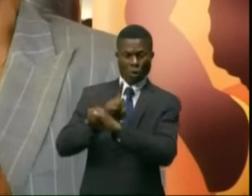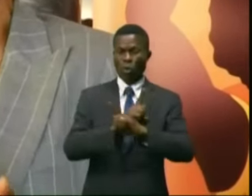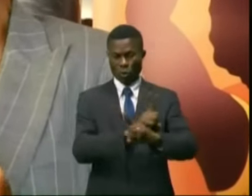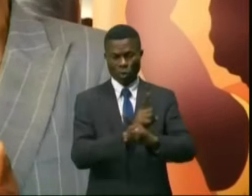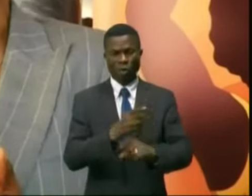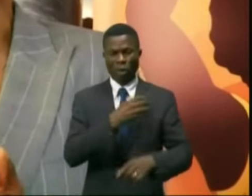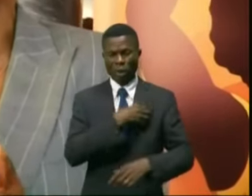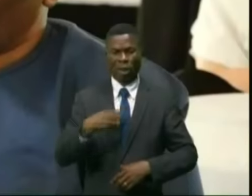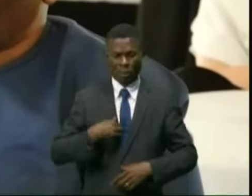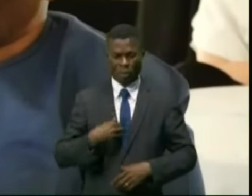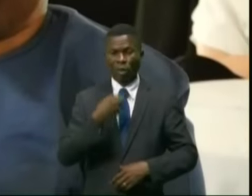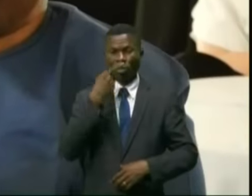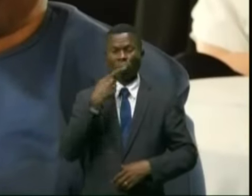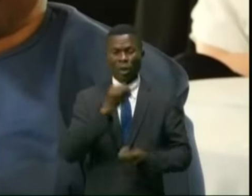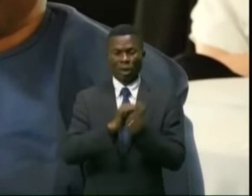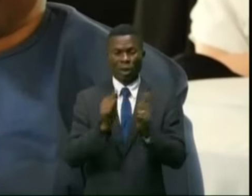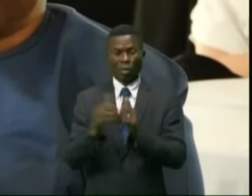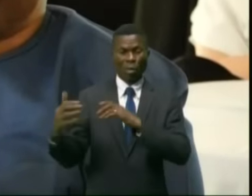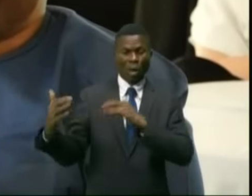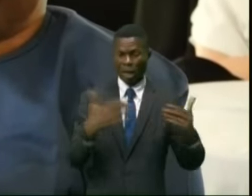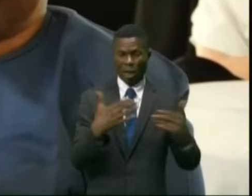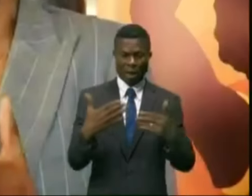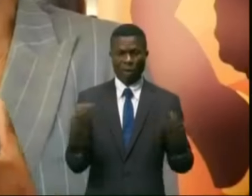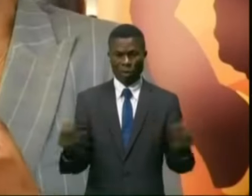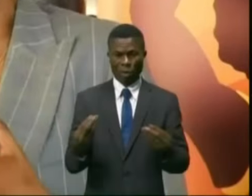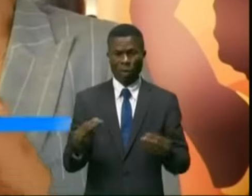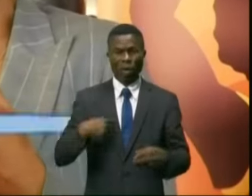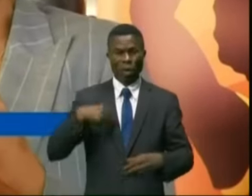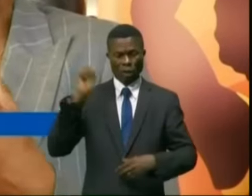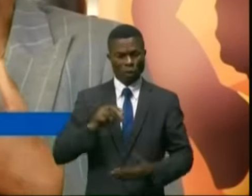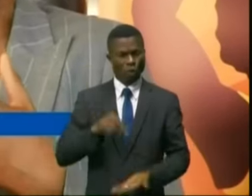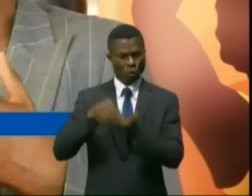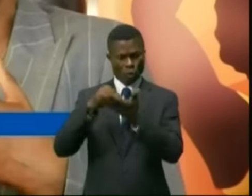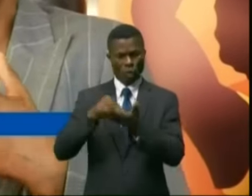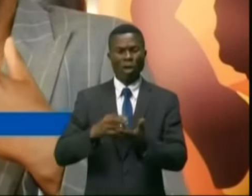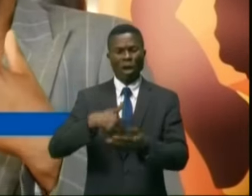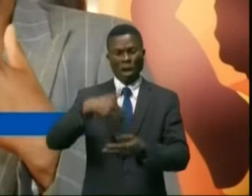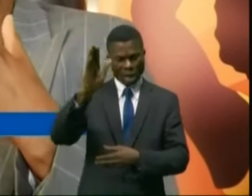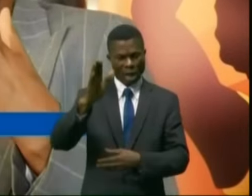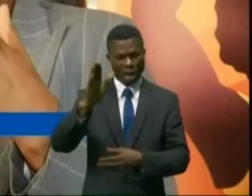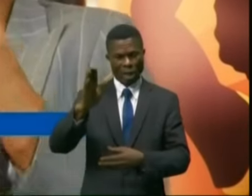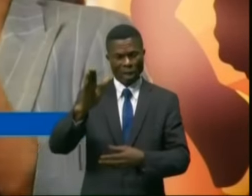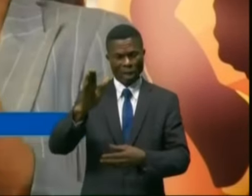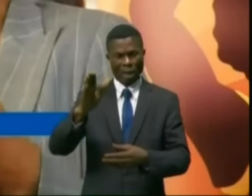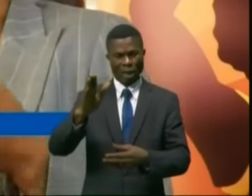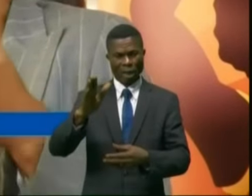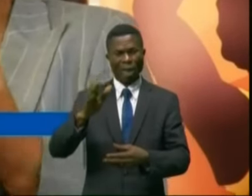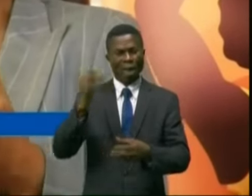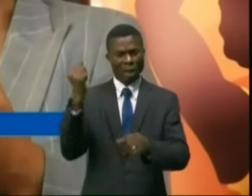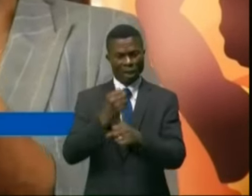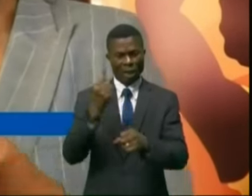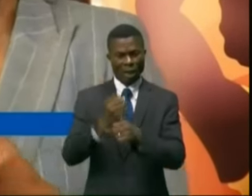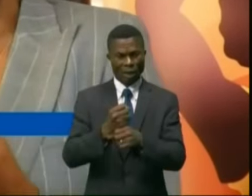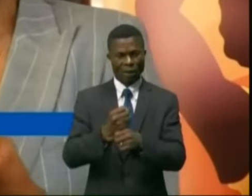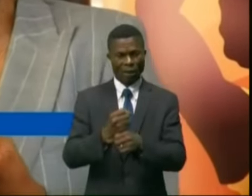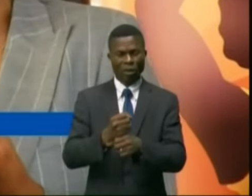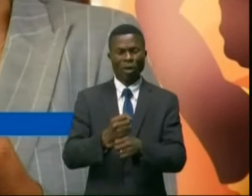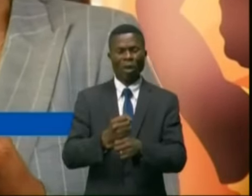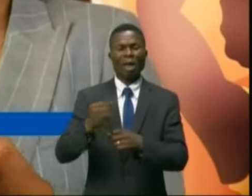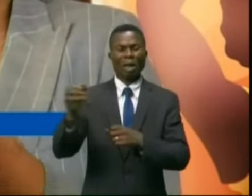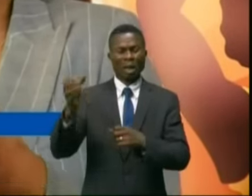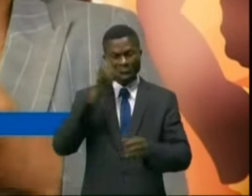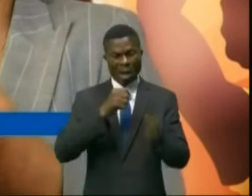parce que j'emploie le terme d'une guerre, parce que nous devons nous lever, nous devons aller maintenant investir, envahir les